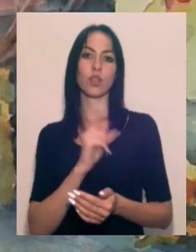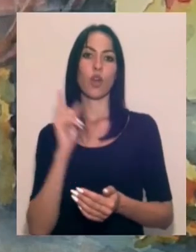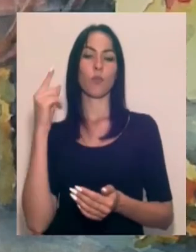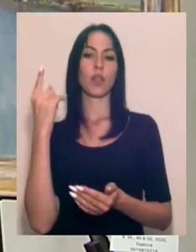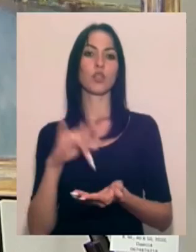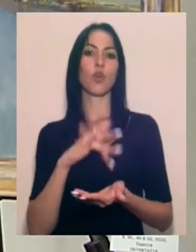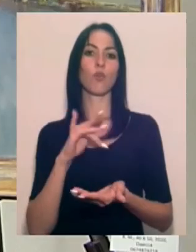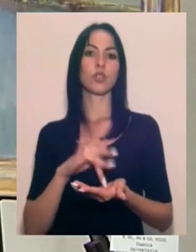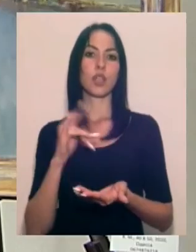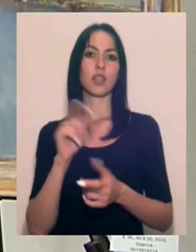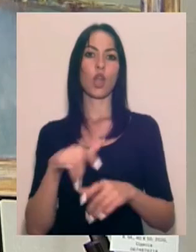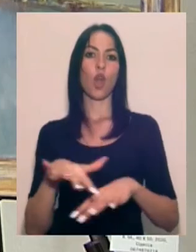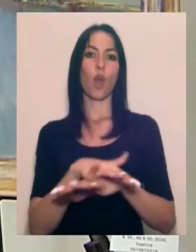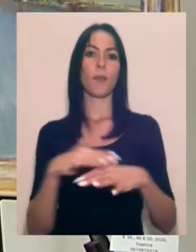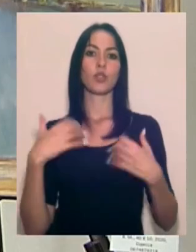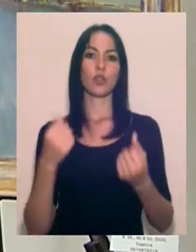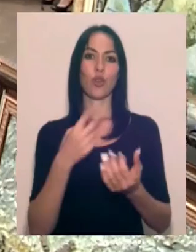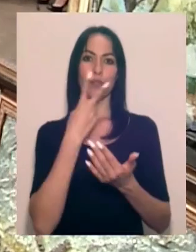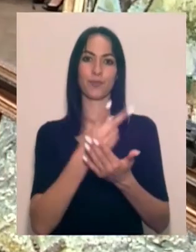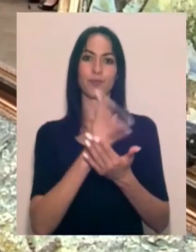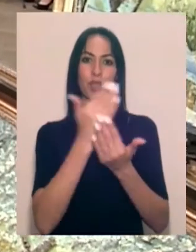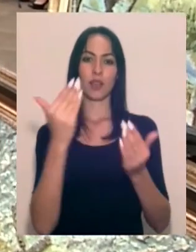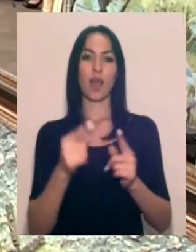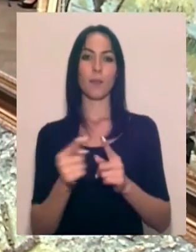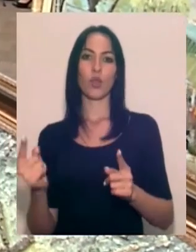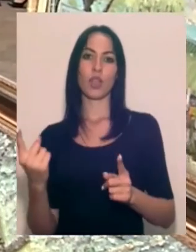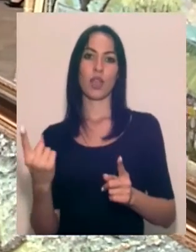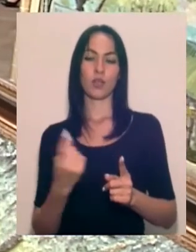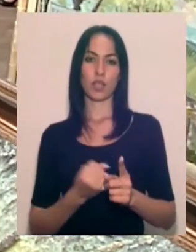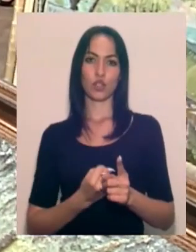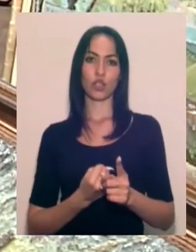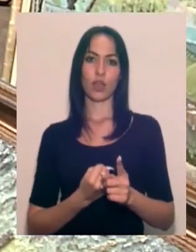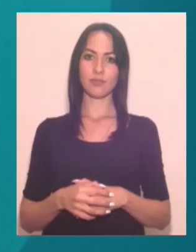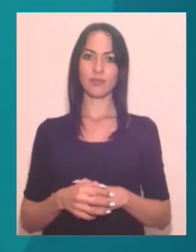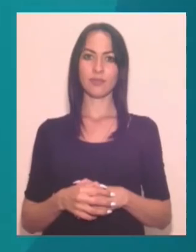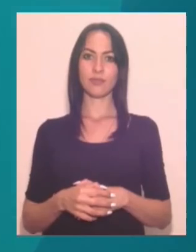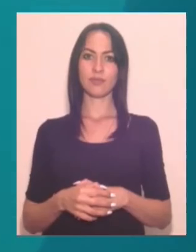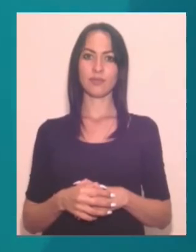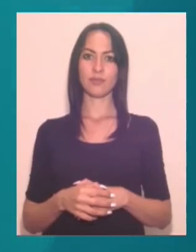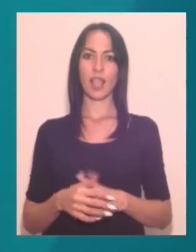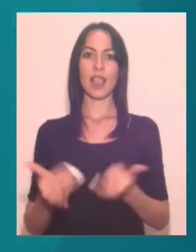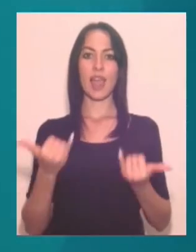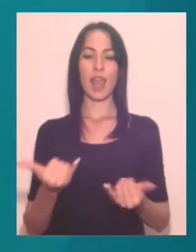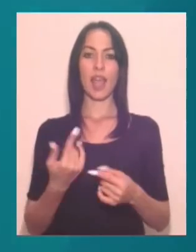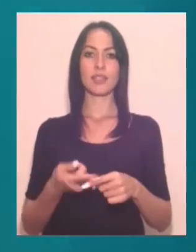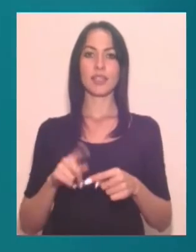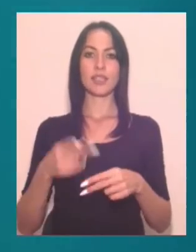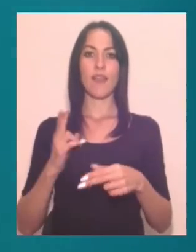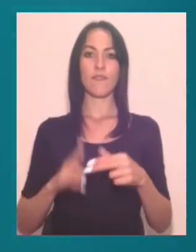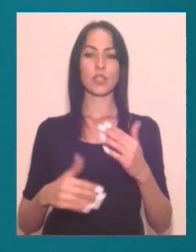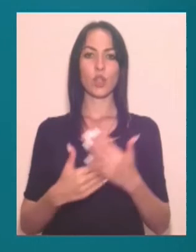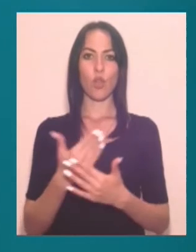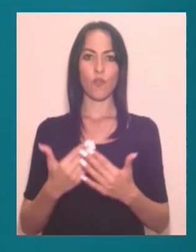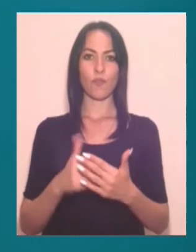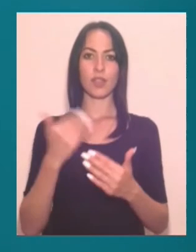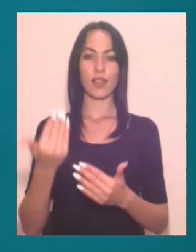громадського здоров'я протягом тижня. Олена Халілова, Борис Мислівцев. Новини на Суспільному. Одеса. І наразі це всі новини.